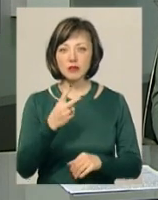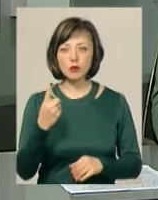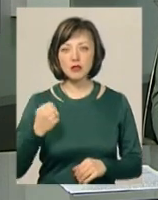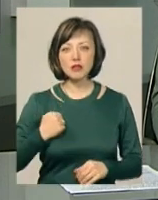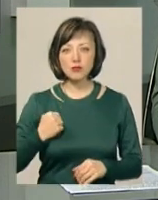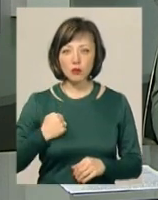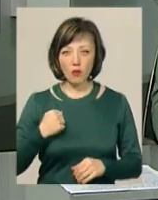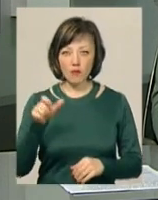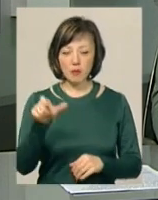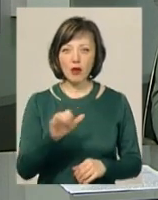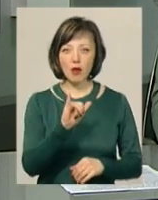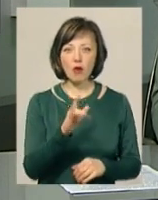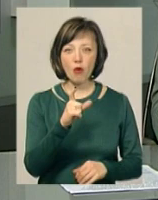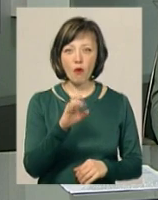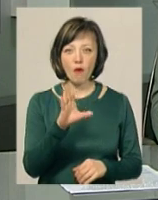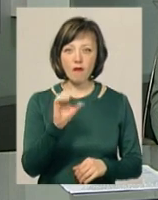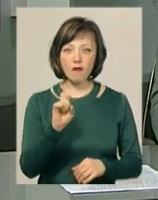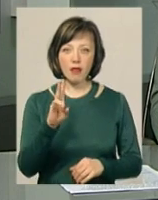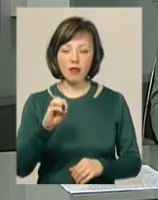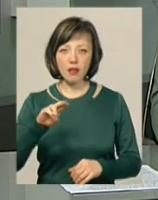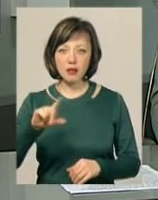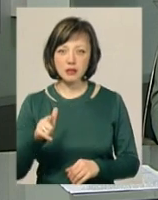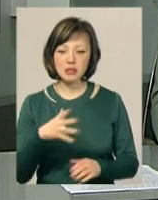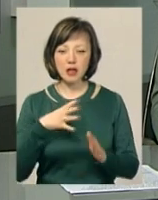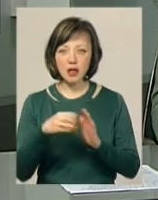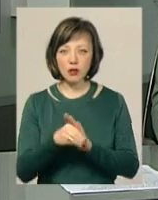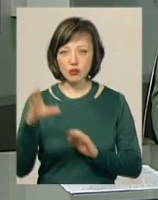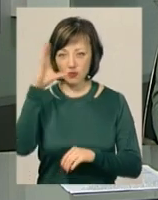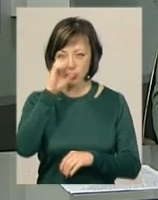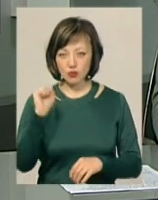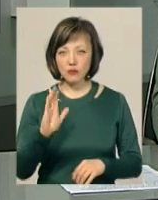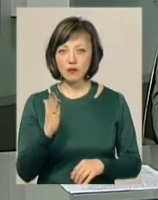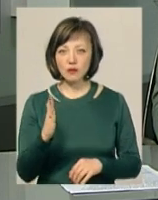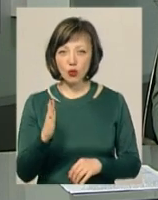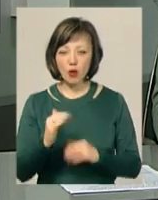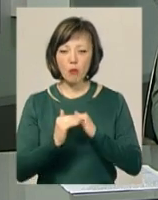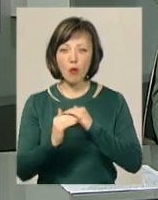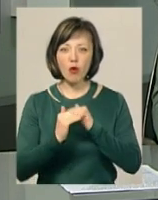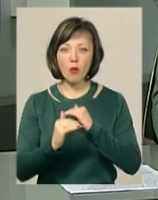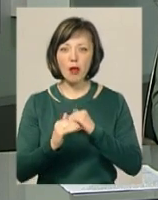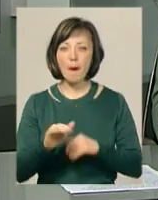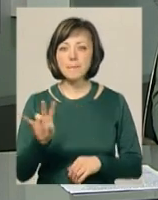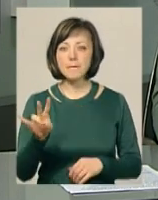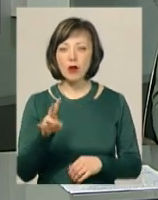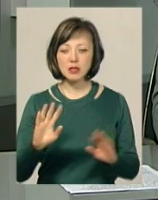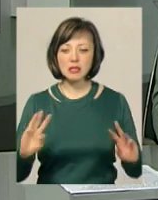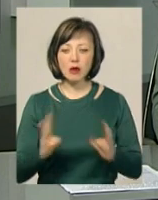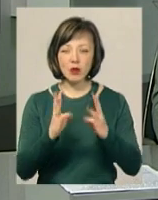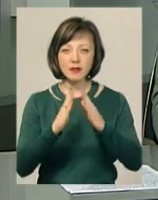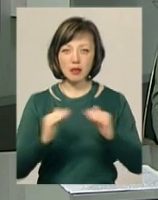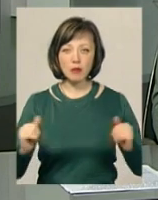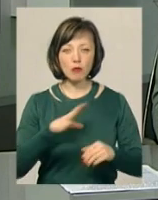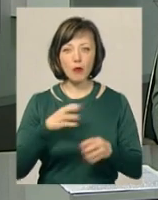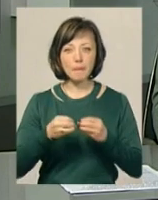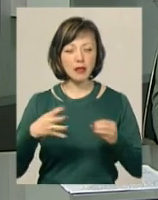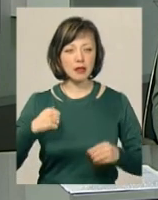Ігорем Хованцем. Нагадаю, він загинув у ніч проти вівторка на полігоні «Широкий лан», що на Миколаївщині. Там загорівся намет, де перебували